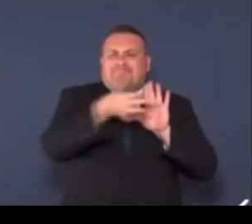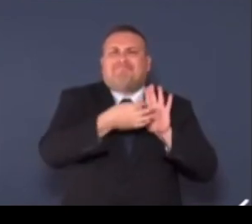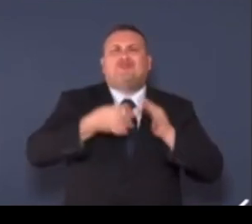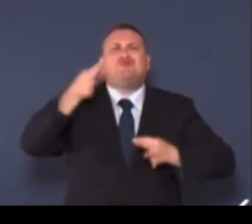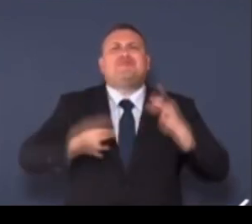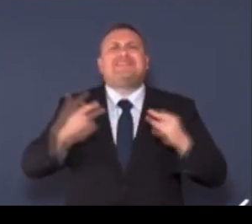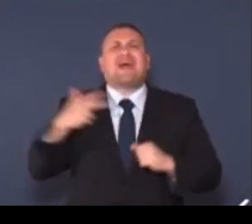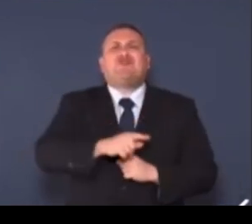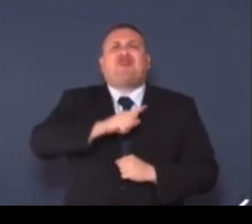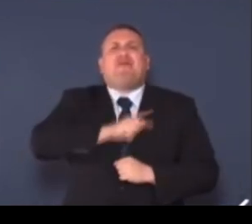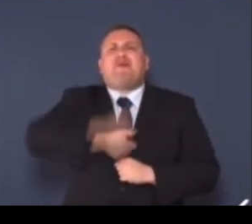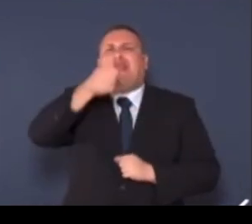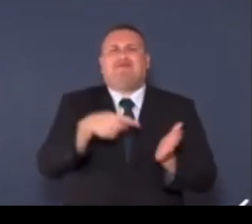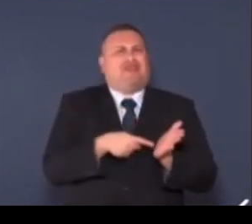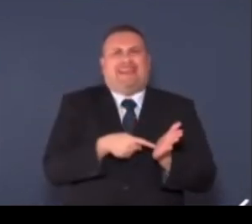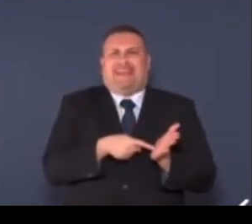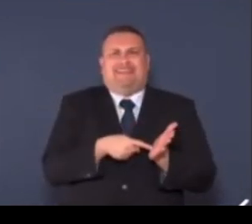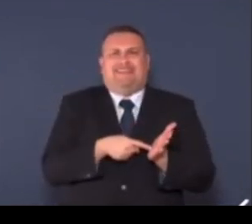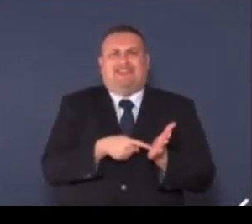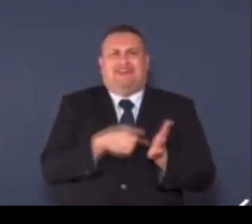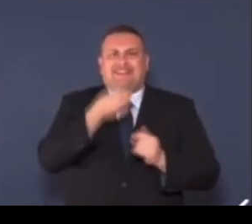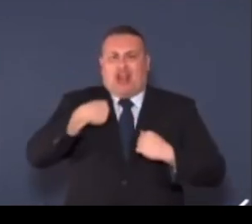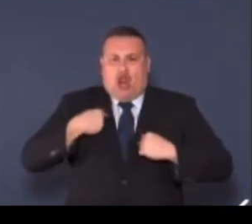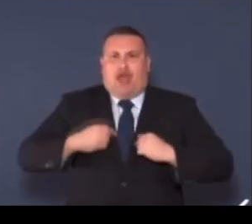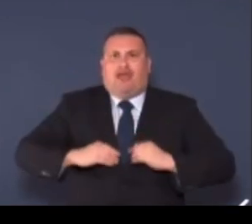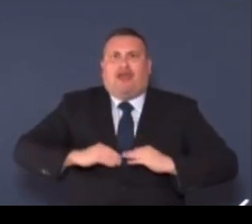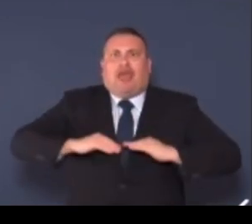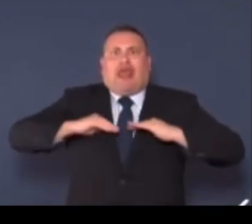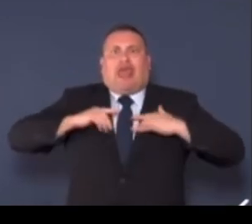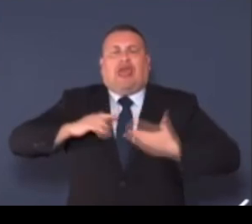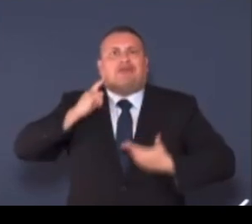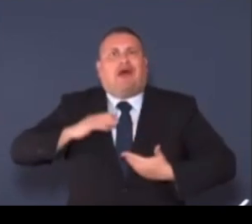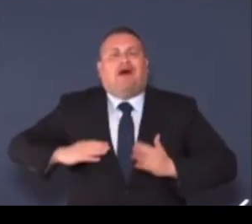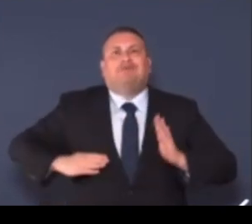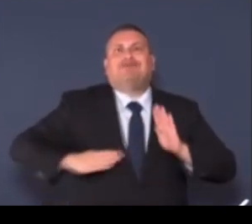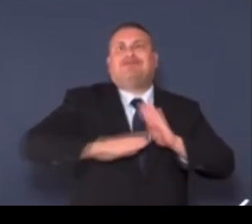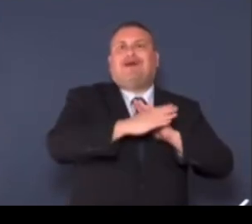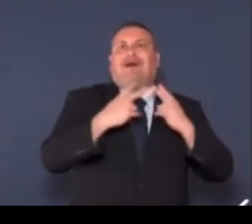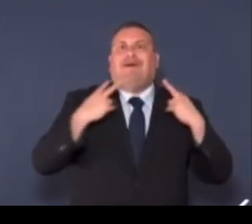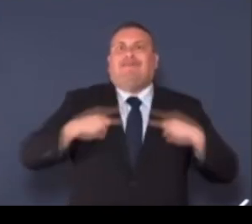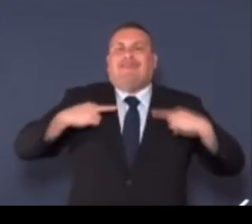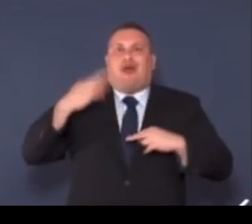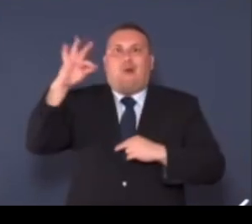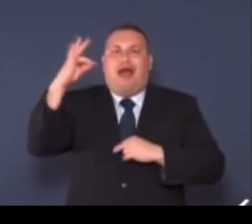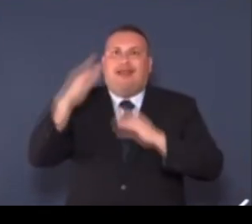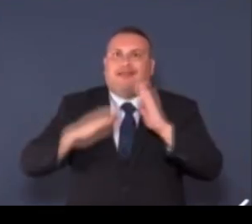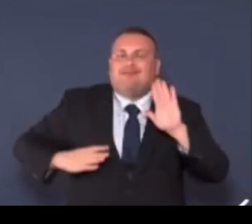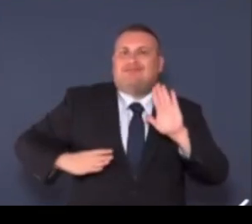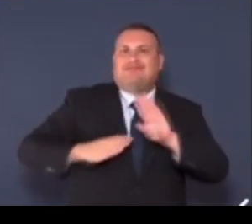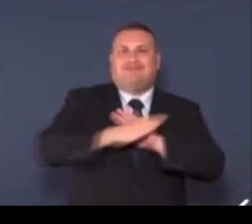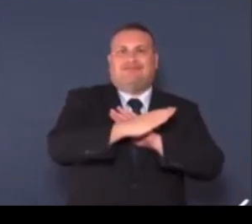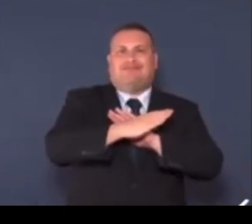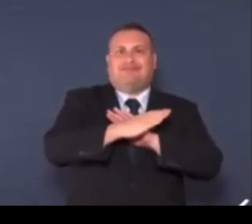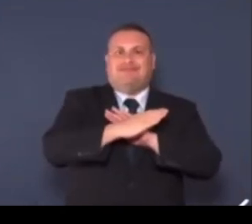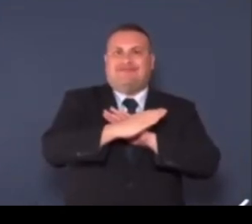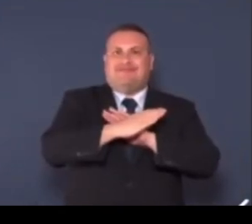diversità è fonte di ricchezza e crescita reciproca. Un mondo in cui il concetto di qualità di vita si traduca realmente in